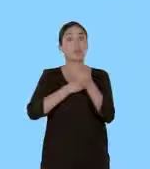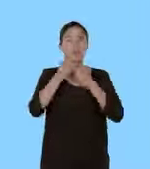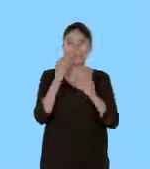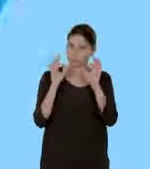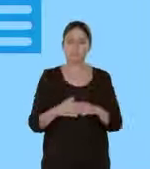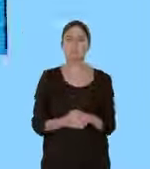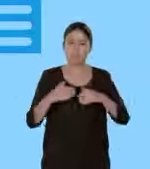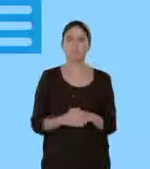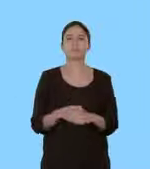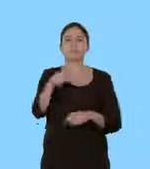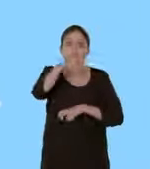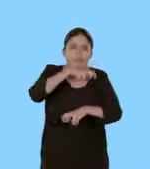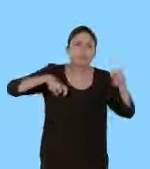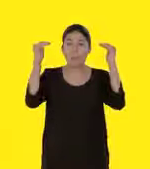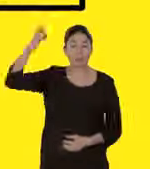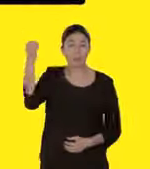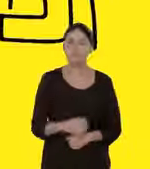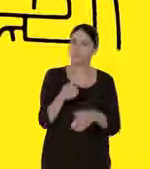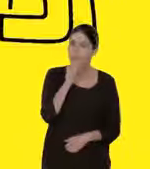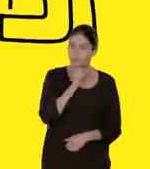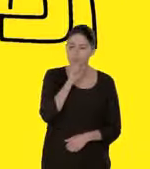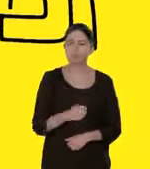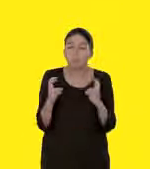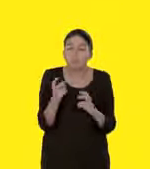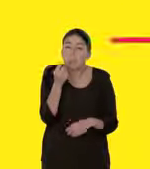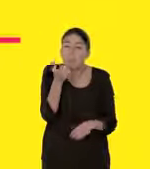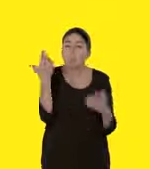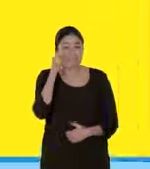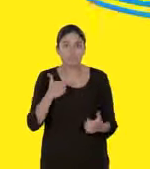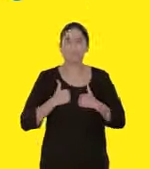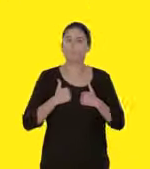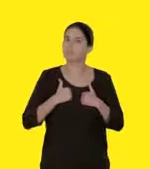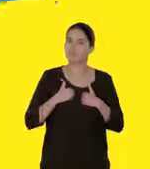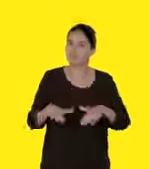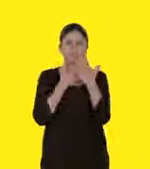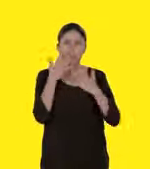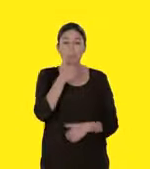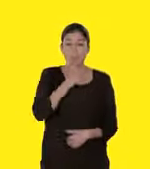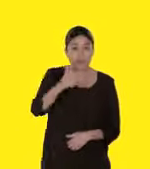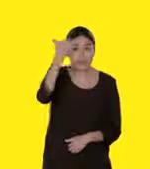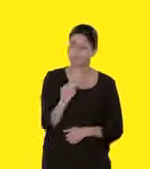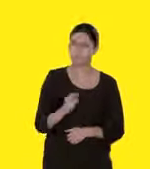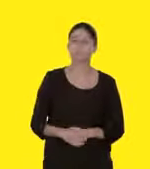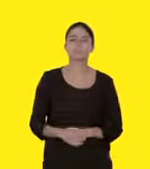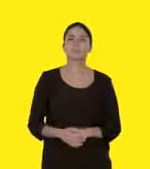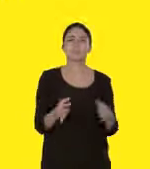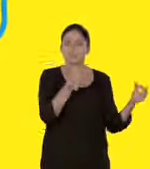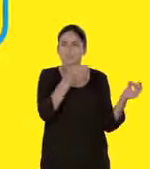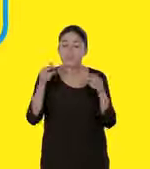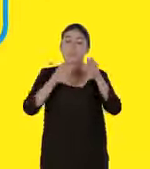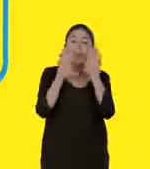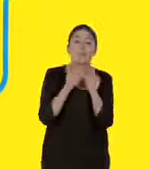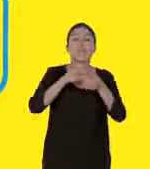digestion. Volez les volets le jour, sans que j'ai une personne âgée la nuit. Évitez les efforts inhabituels, prenez